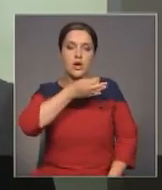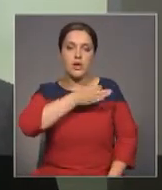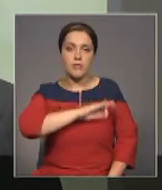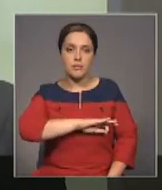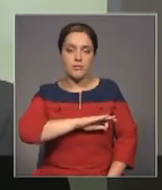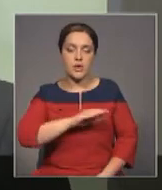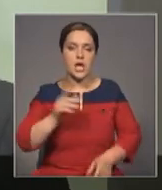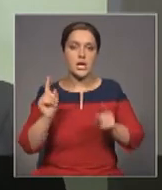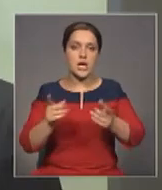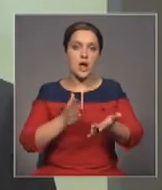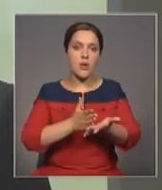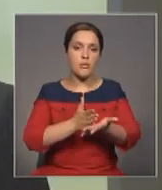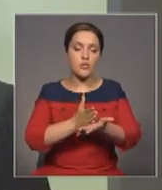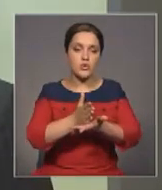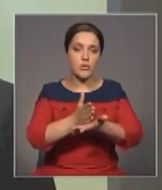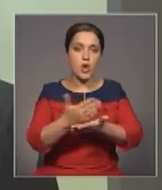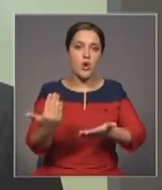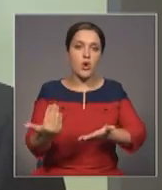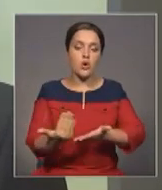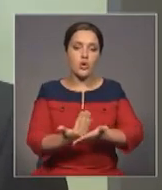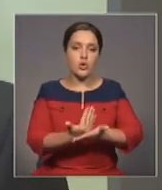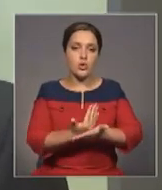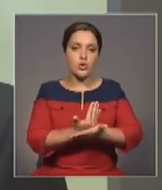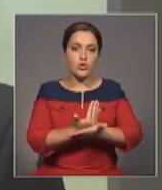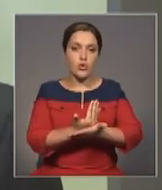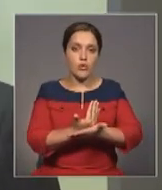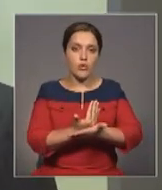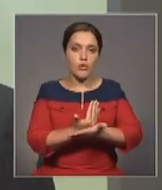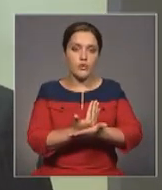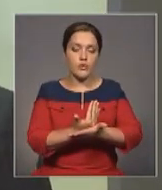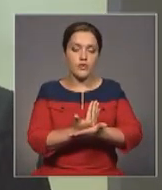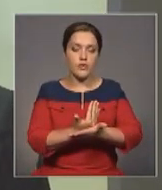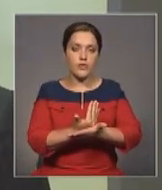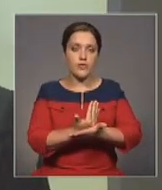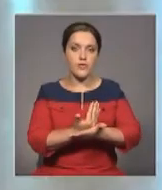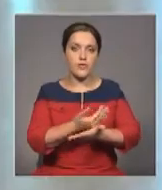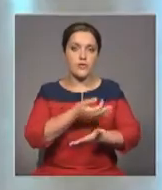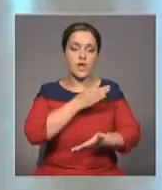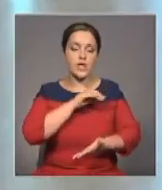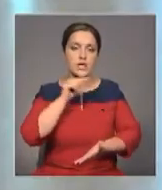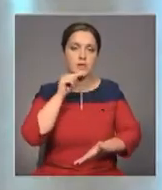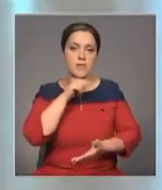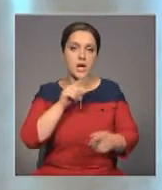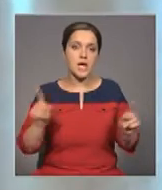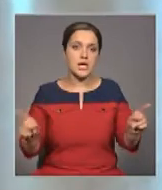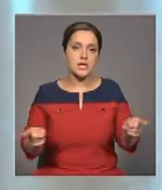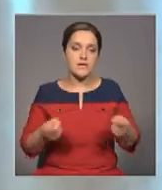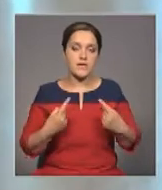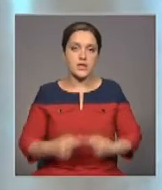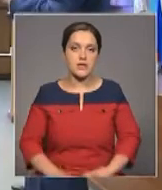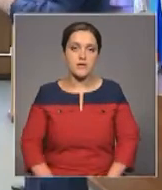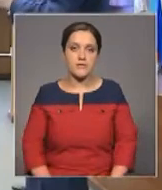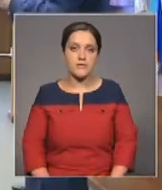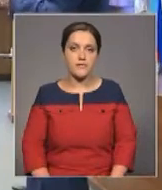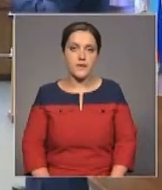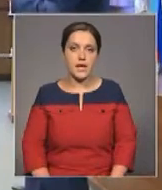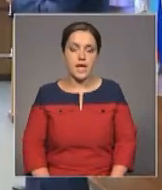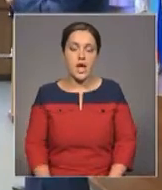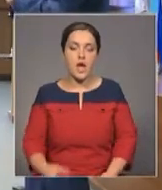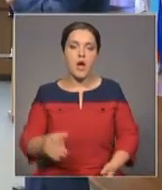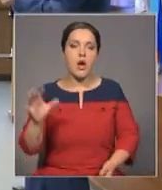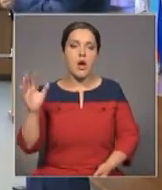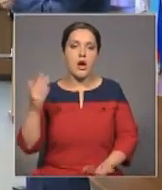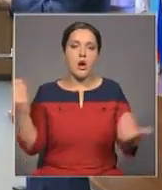создания новой перспективной модели экономического развития наших стран. О том, какие еще точки